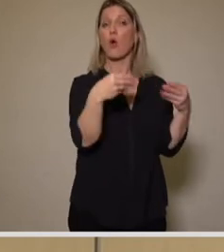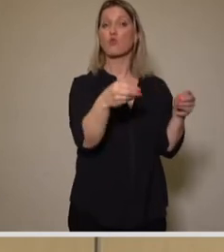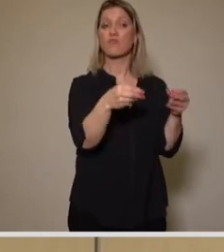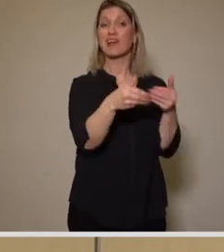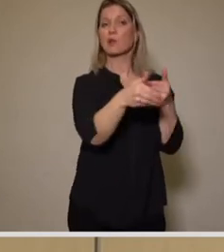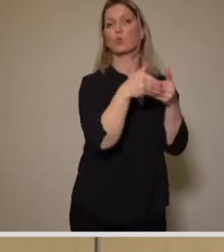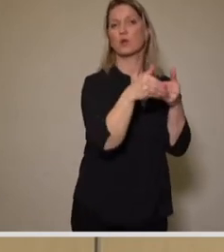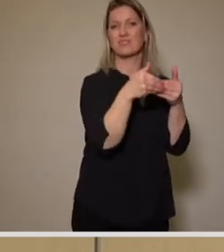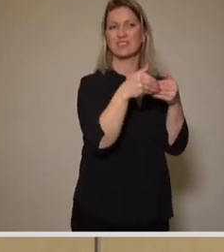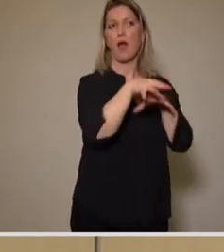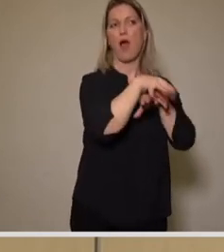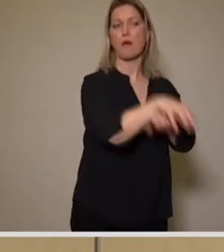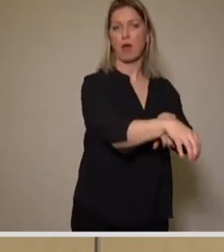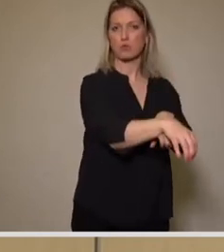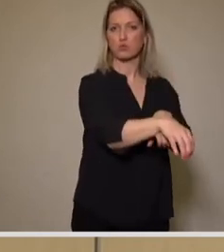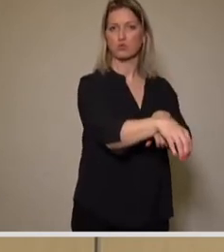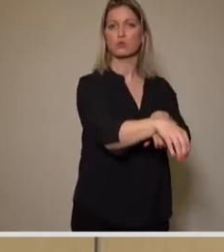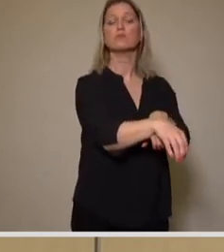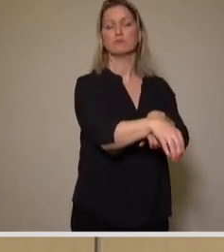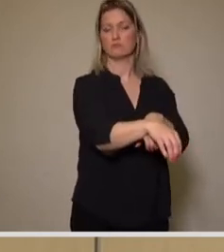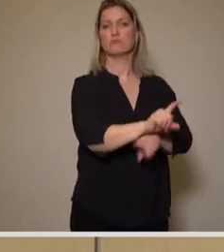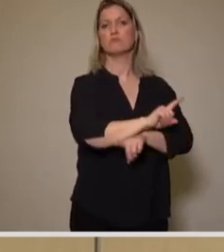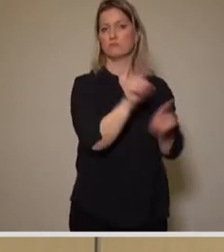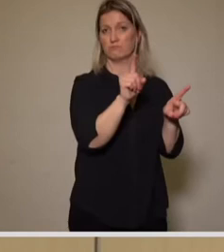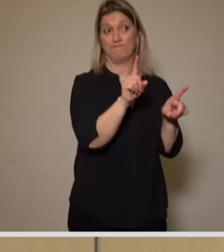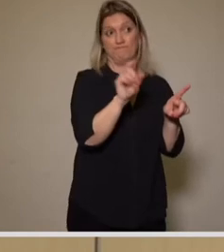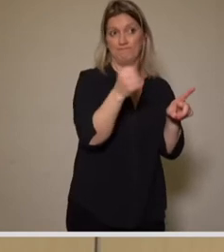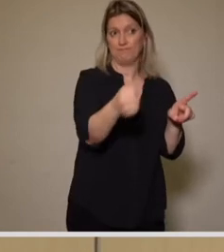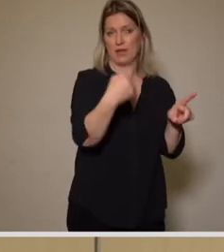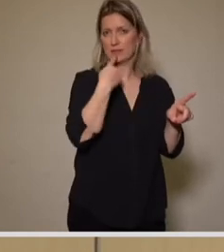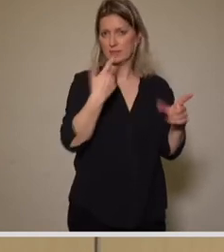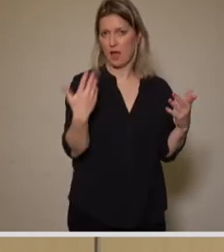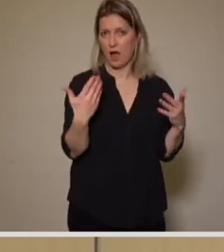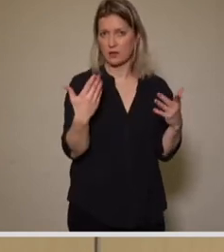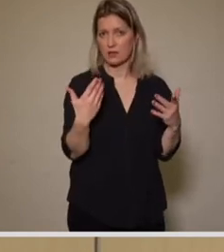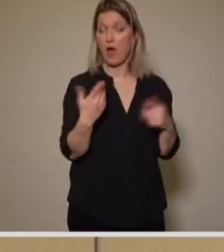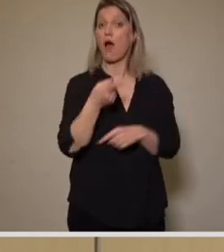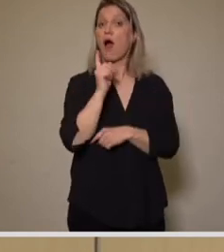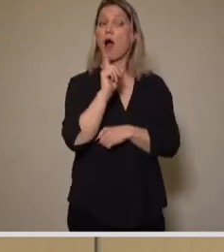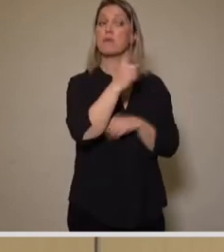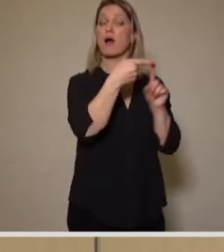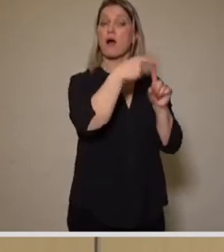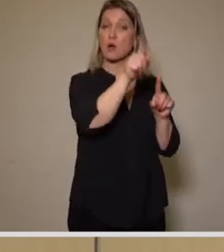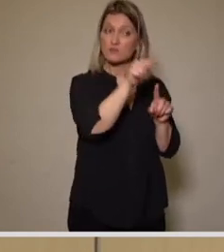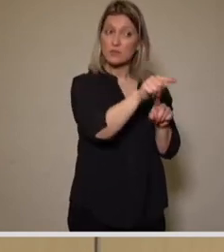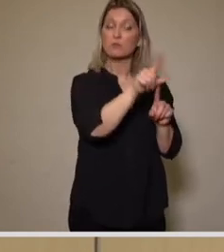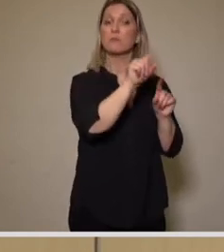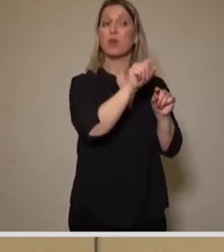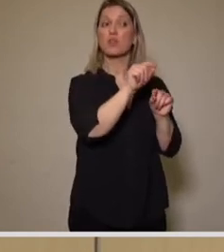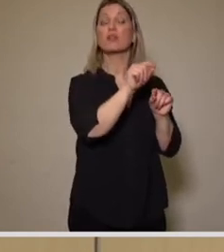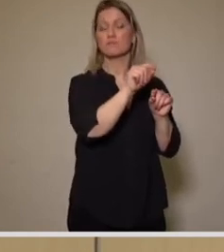auf regionalplanerischen Ebene noch nicht aus, aber die Ausweisung zeigt das bestehende